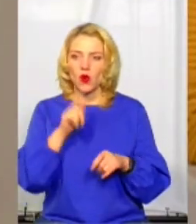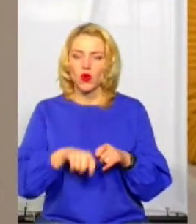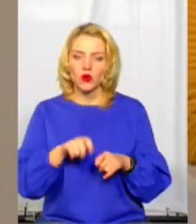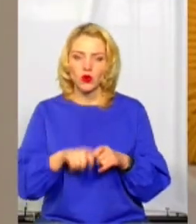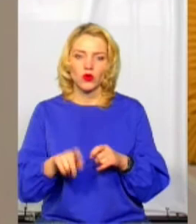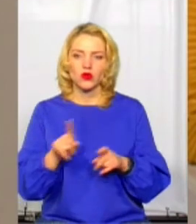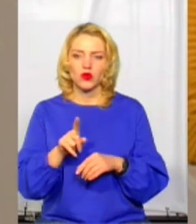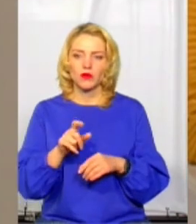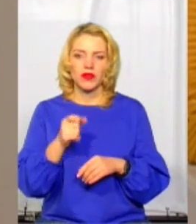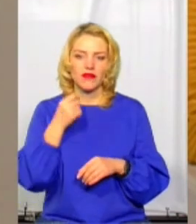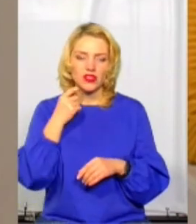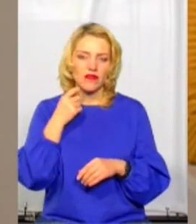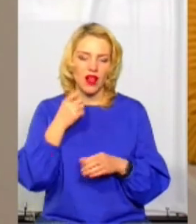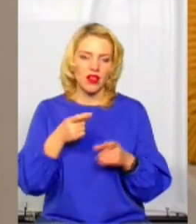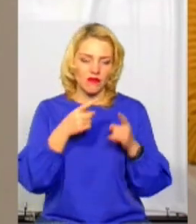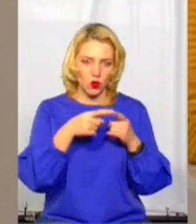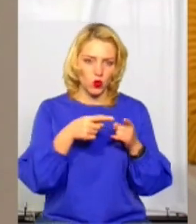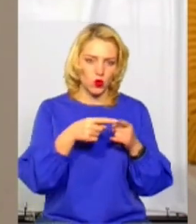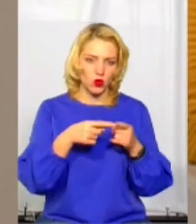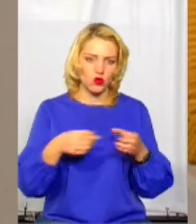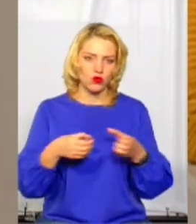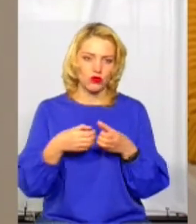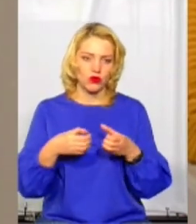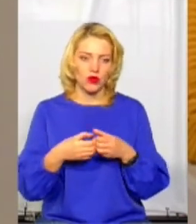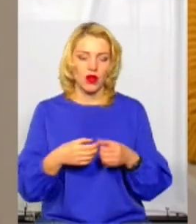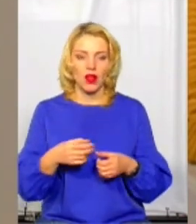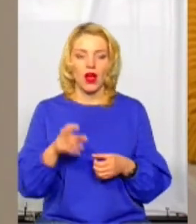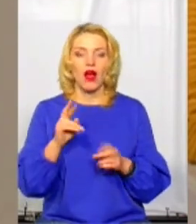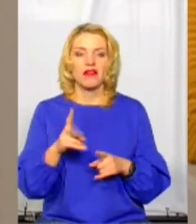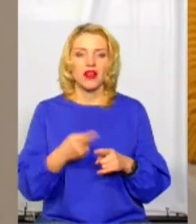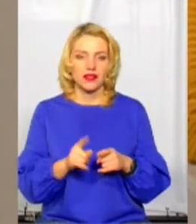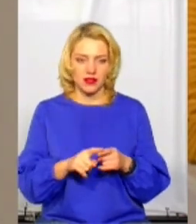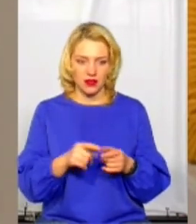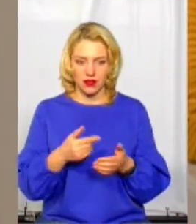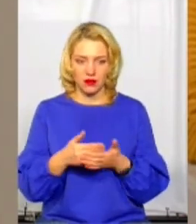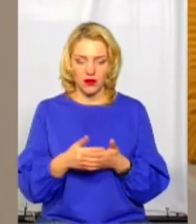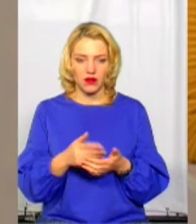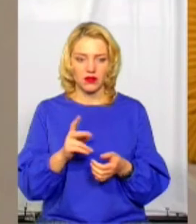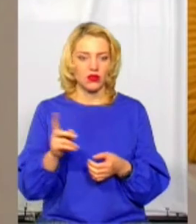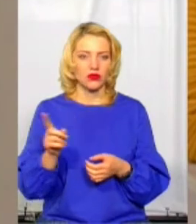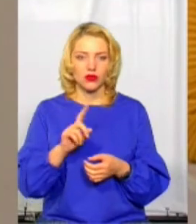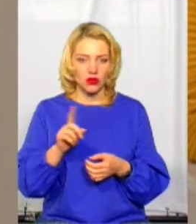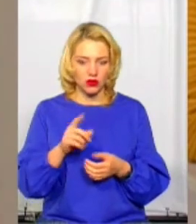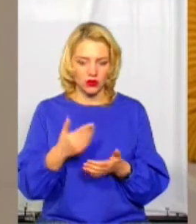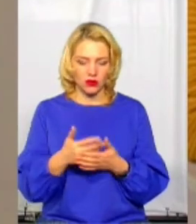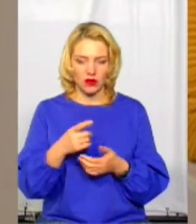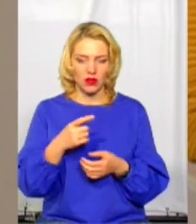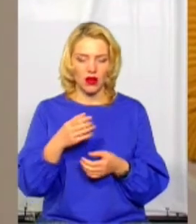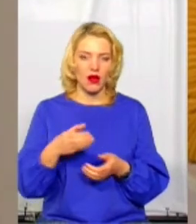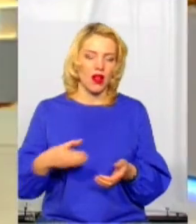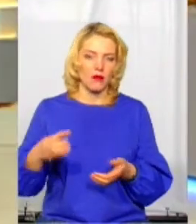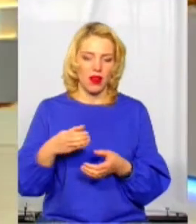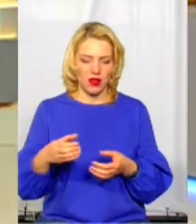З куточку. Скажіть, будь ласка, яким чином? Дуже не рідко там пляшку можна заховати там в паперовий пакет. Ви перевіряєте ці паперові пакети, ну як